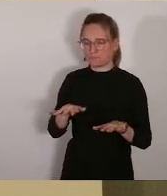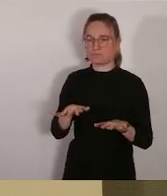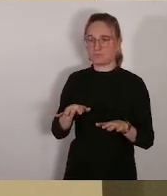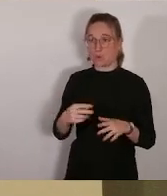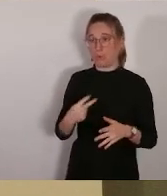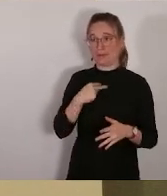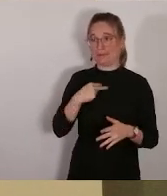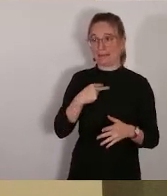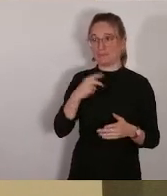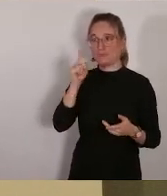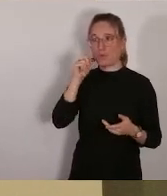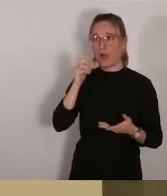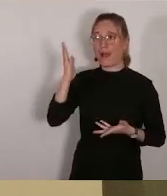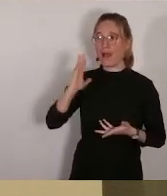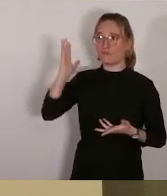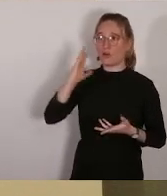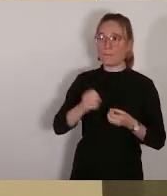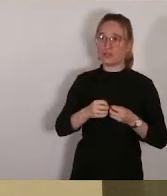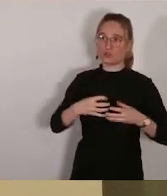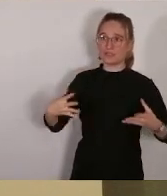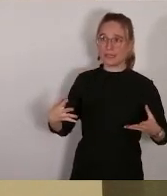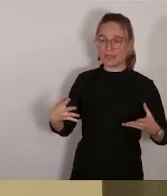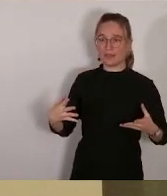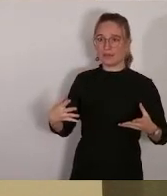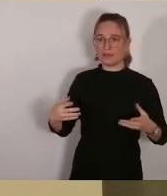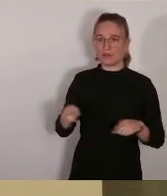majorité précédente qu'on a relancée dès notre arrivée